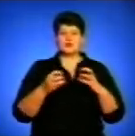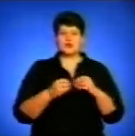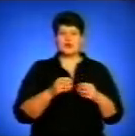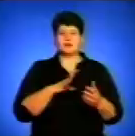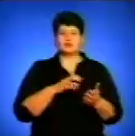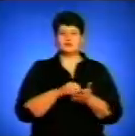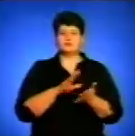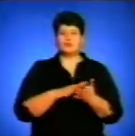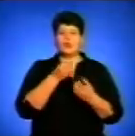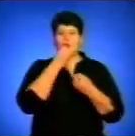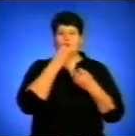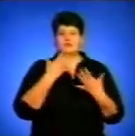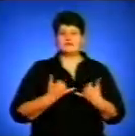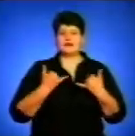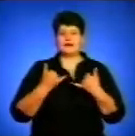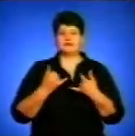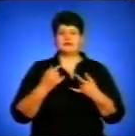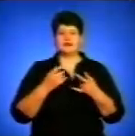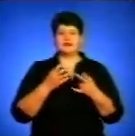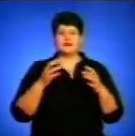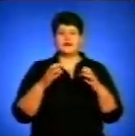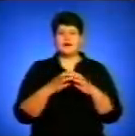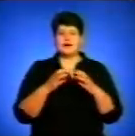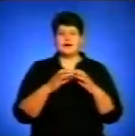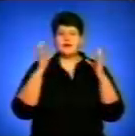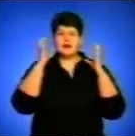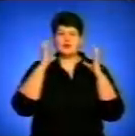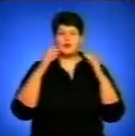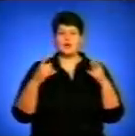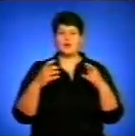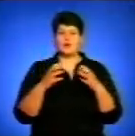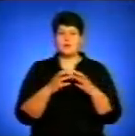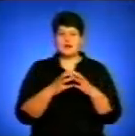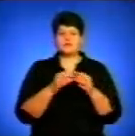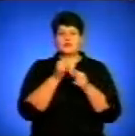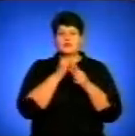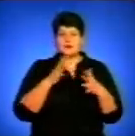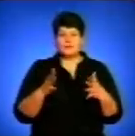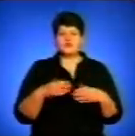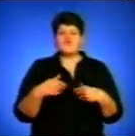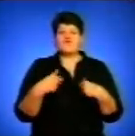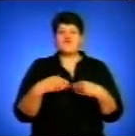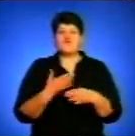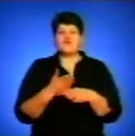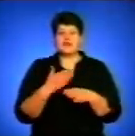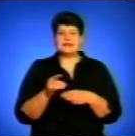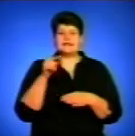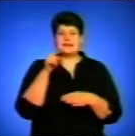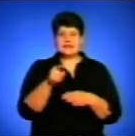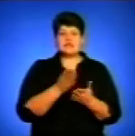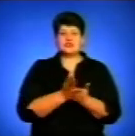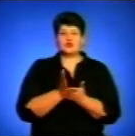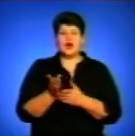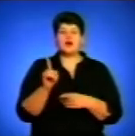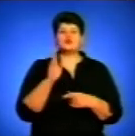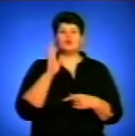позитивно для Національної радіокомпанії. Якщо вона не може освоїти вже приділені і виділені частоти, то що буде